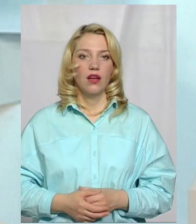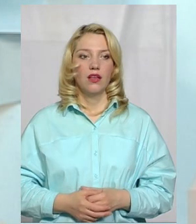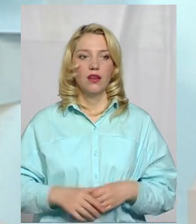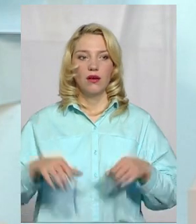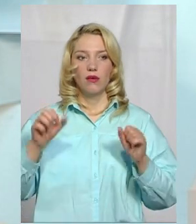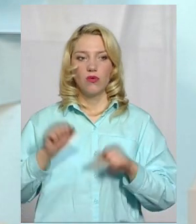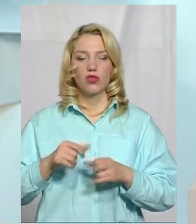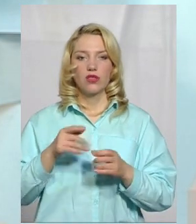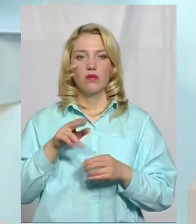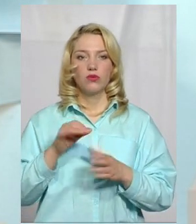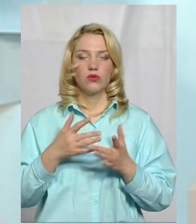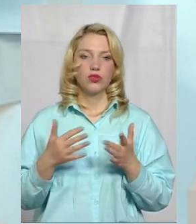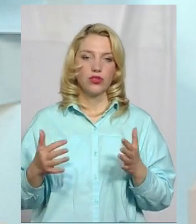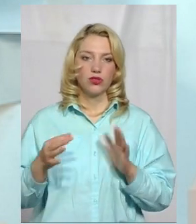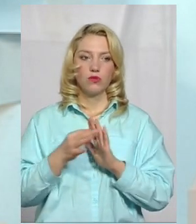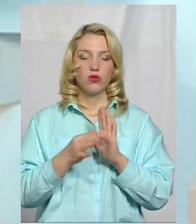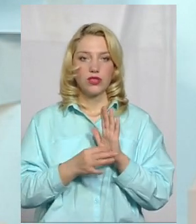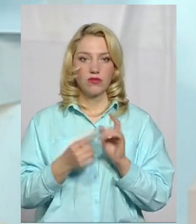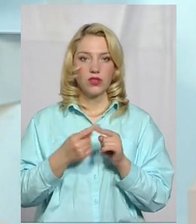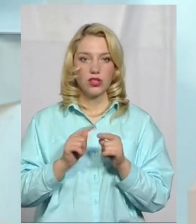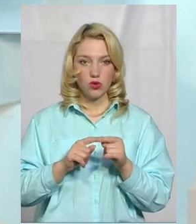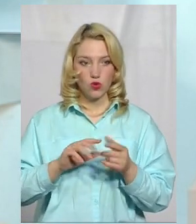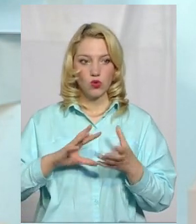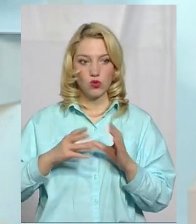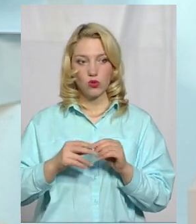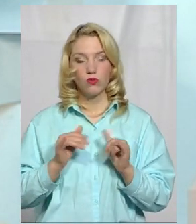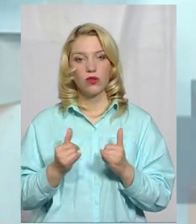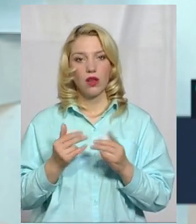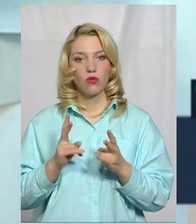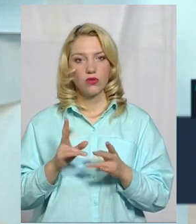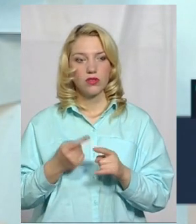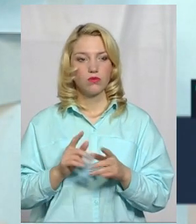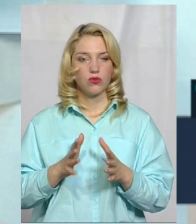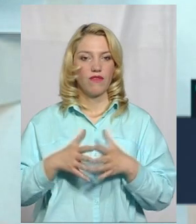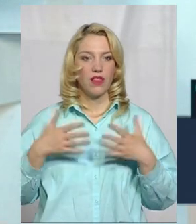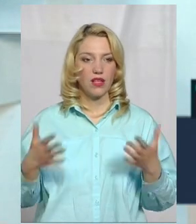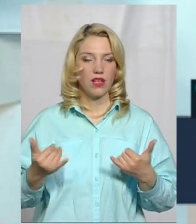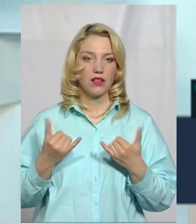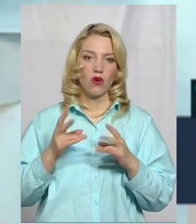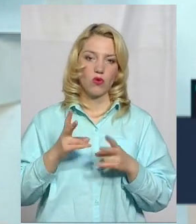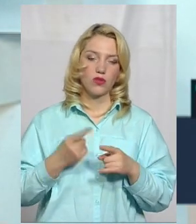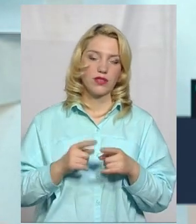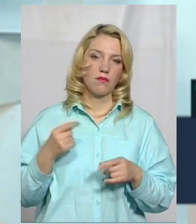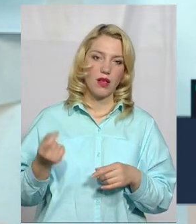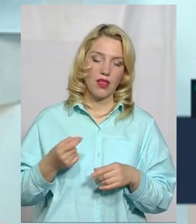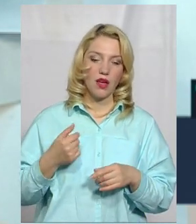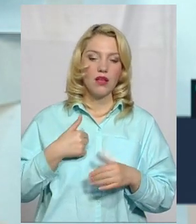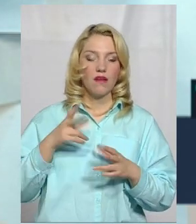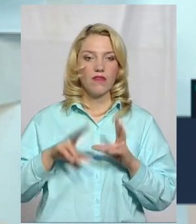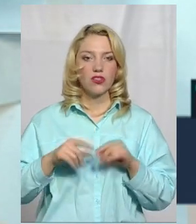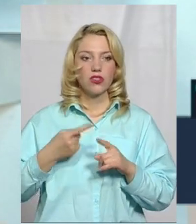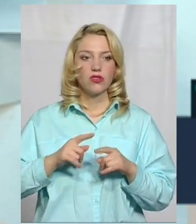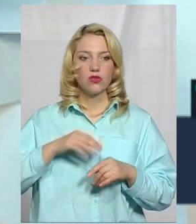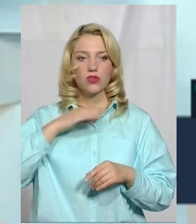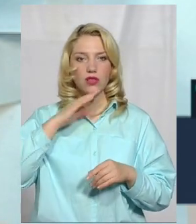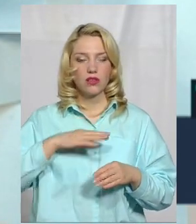Можна по-різному розцінювати. Це сума для когось буде велика, для когось мала. Я вважаю, що на сьогодні це достатня сума для